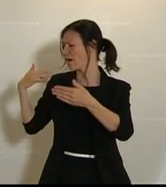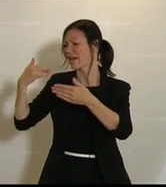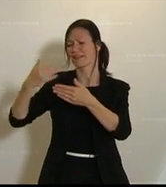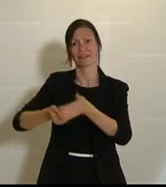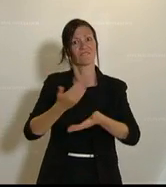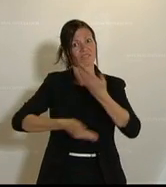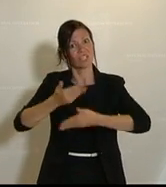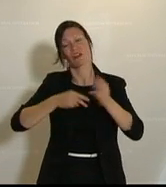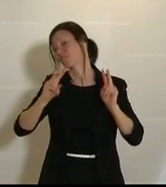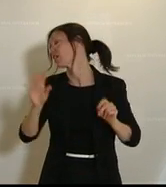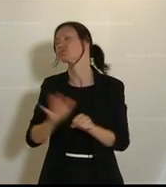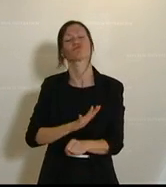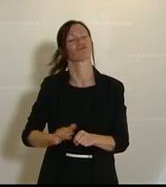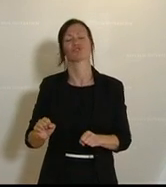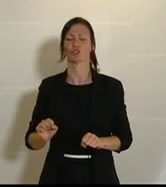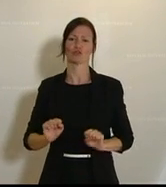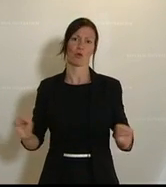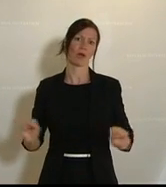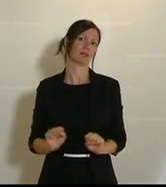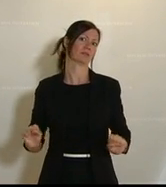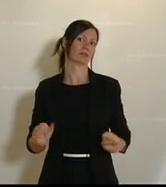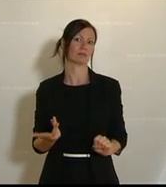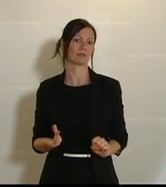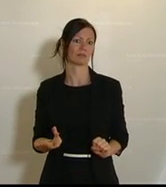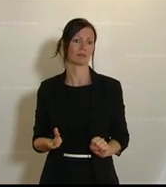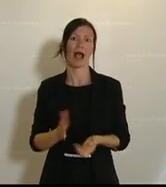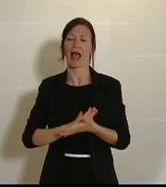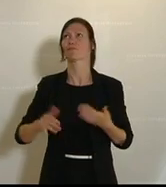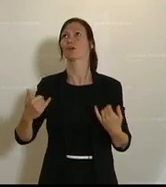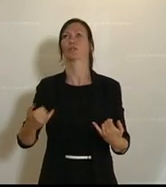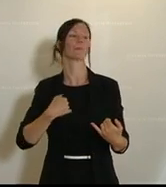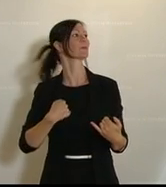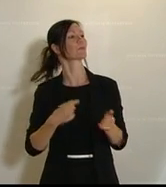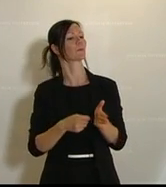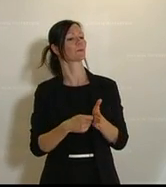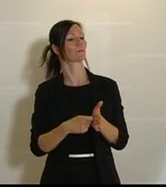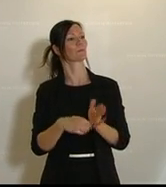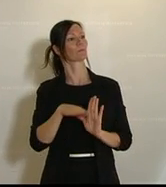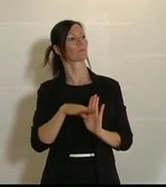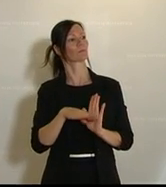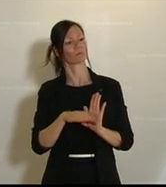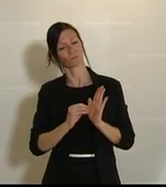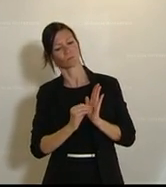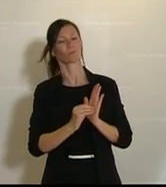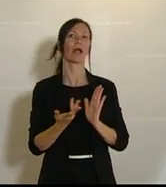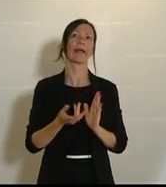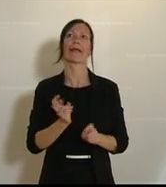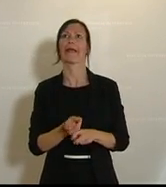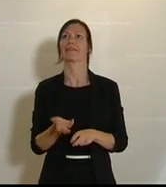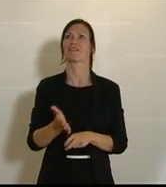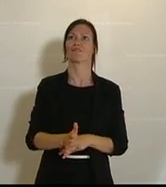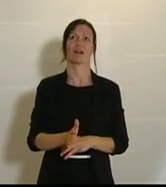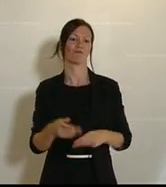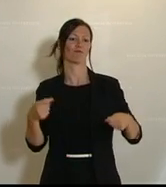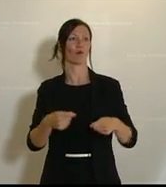Bereich der Wirtschaft. Und das einfach mit einem Pinselstrich jetzt herzugehen und zu glauben, dass dieser Härtefall von